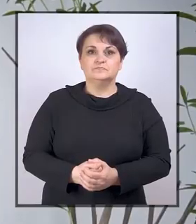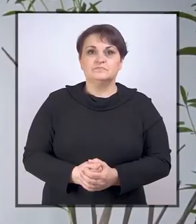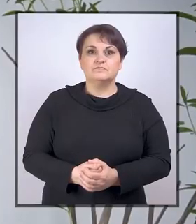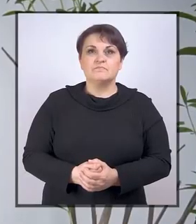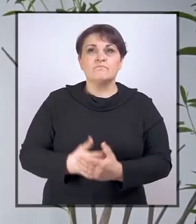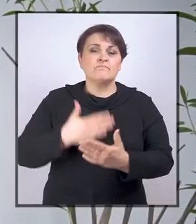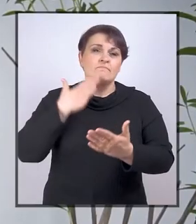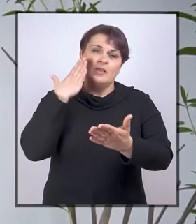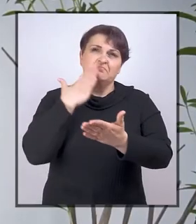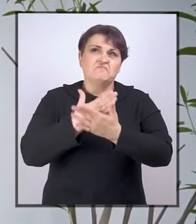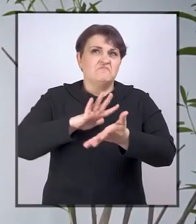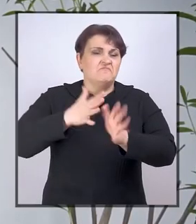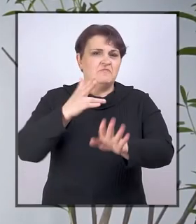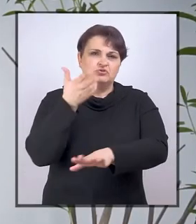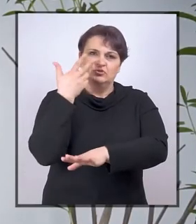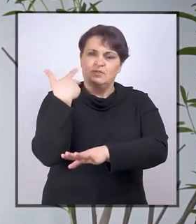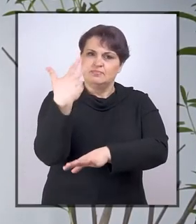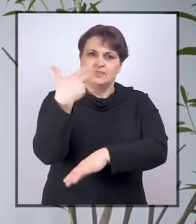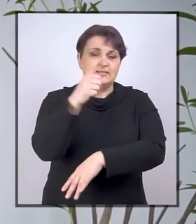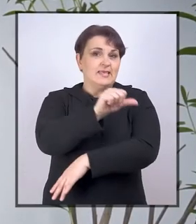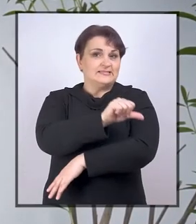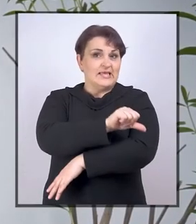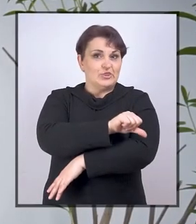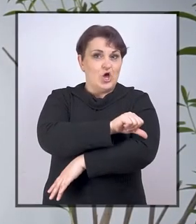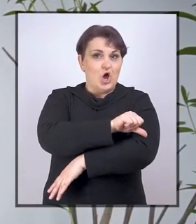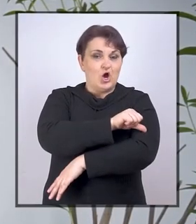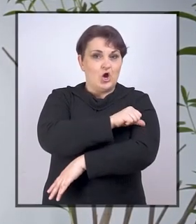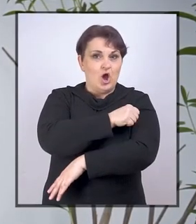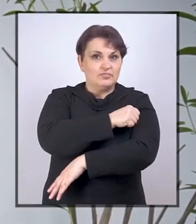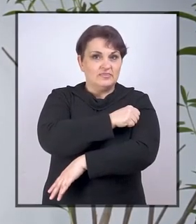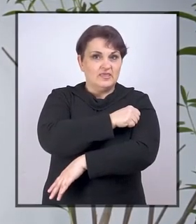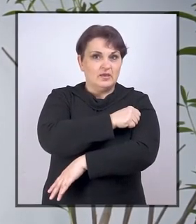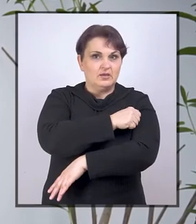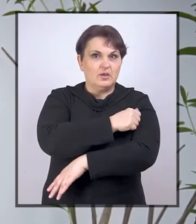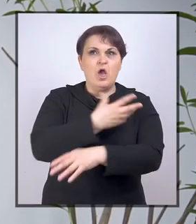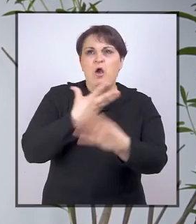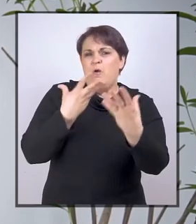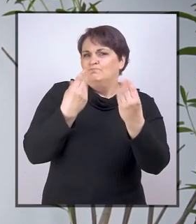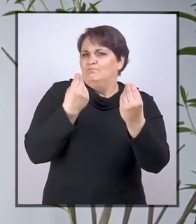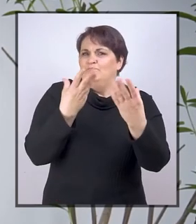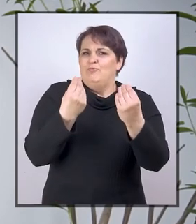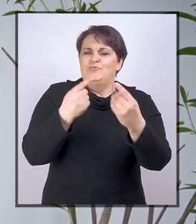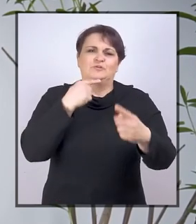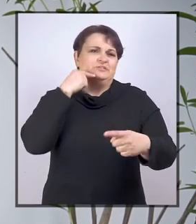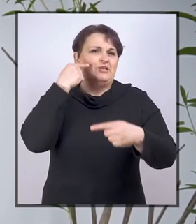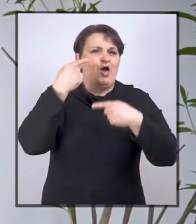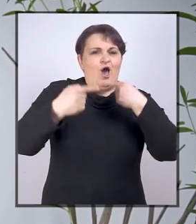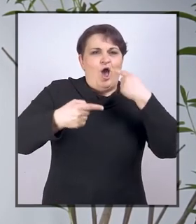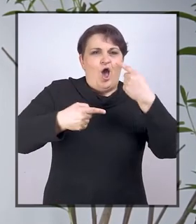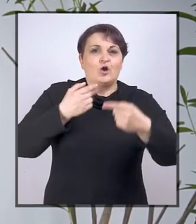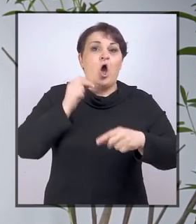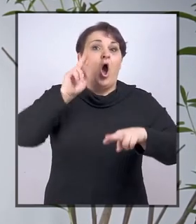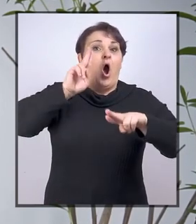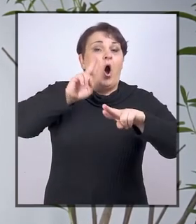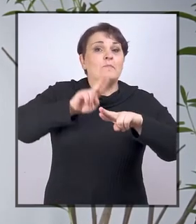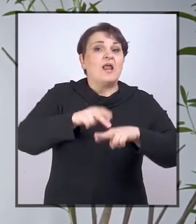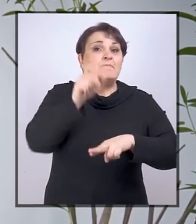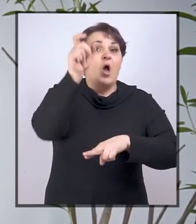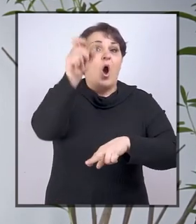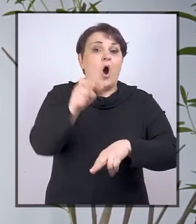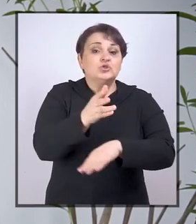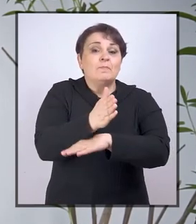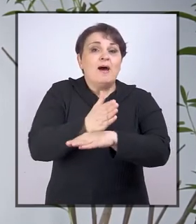Već tri desetak godina mnogo se govori o